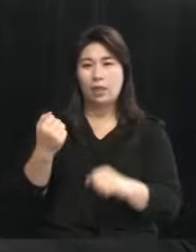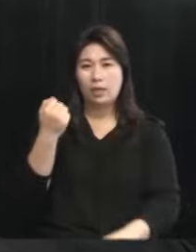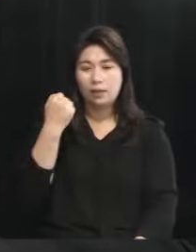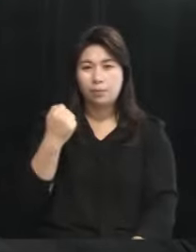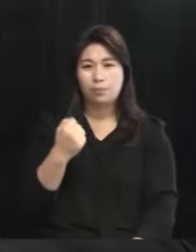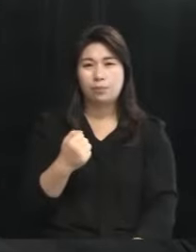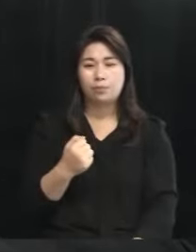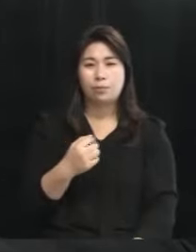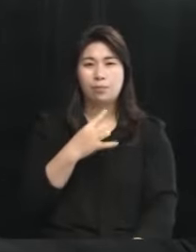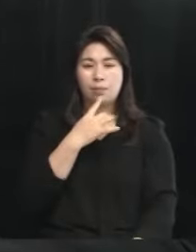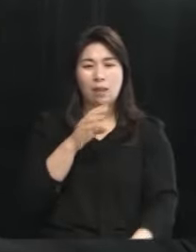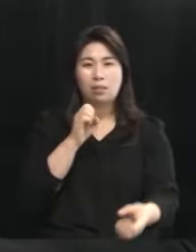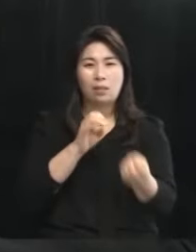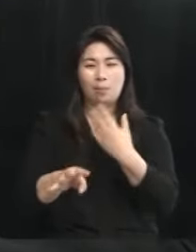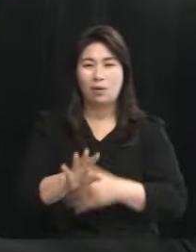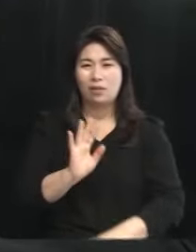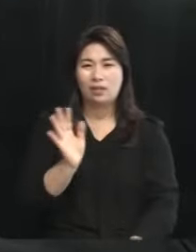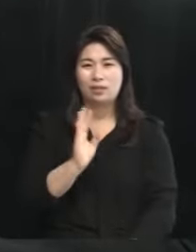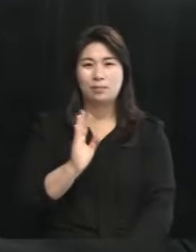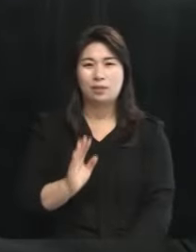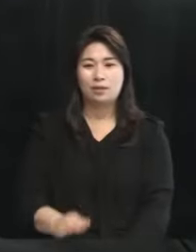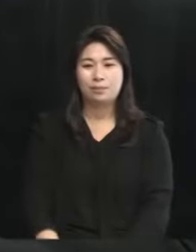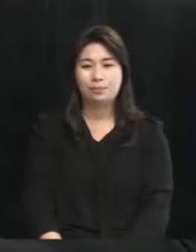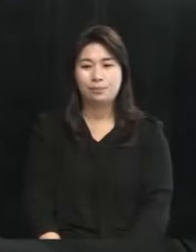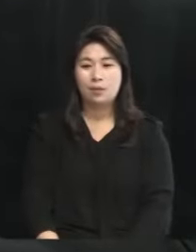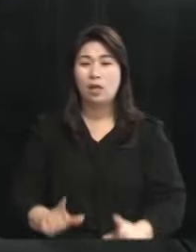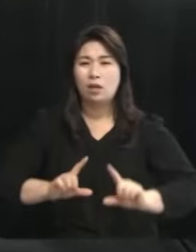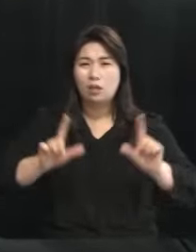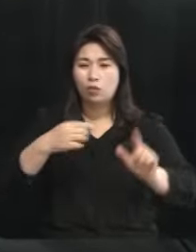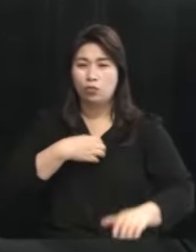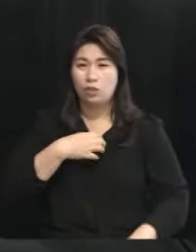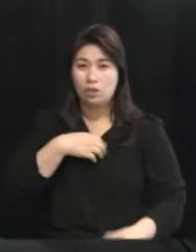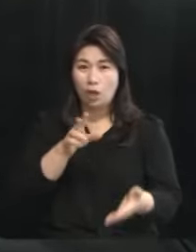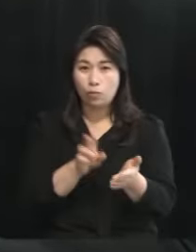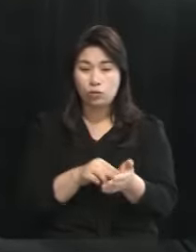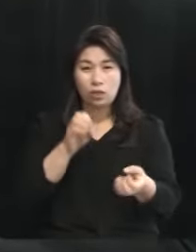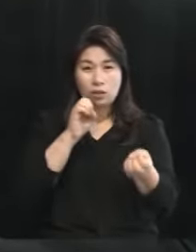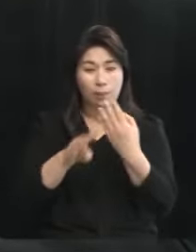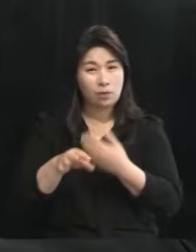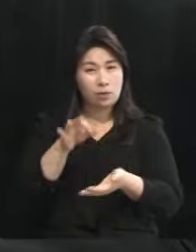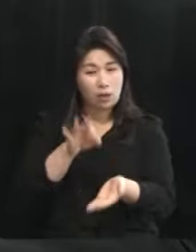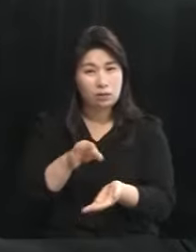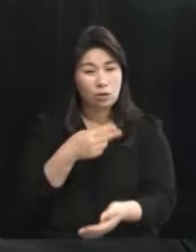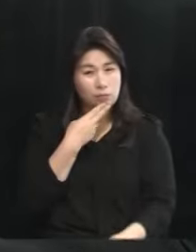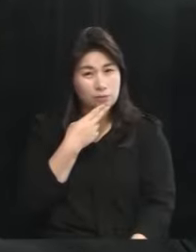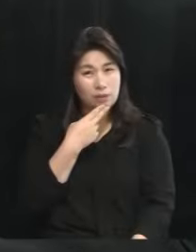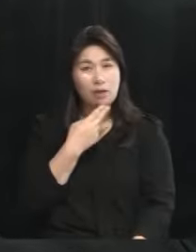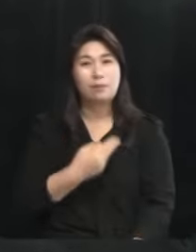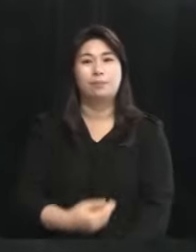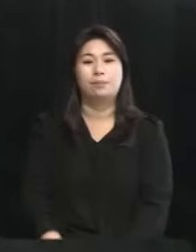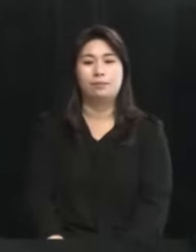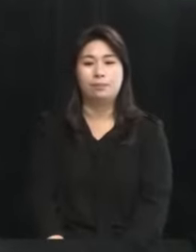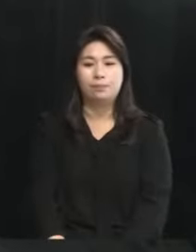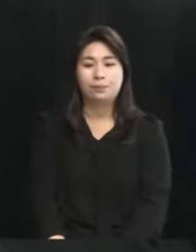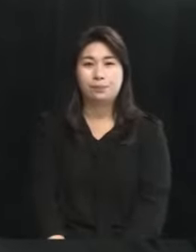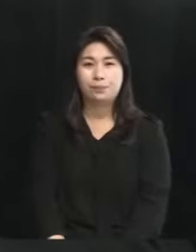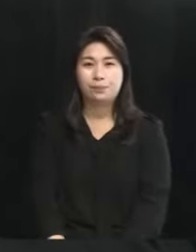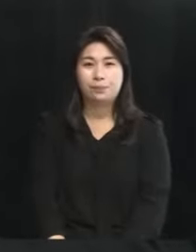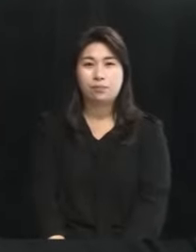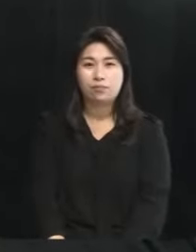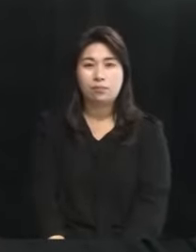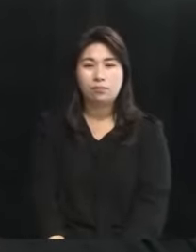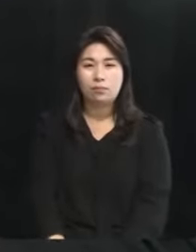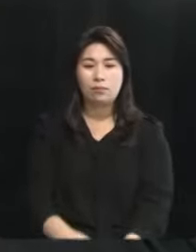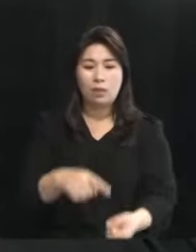후보들만 답변하지 않았습니다 기후위기의 문제에 답변할 가치가 없는 것입니까 이 부분은